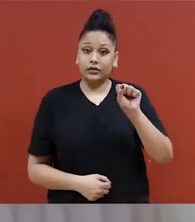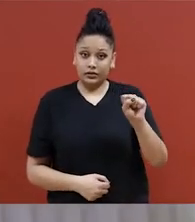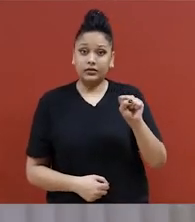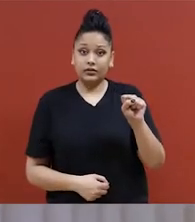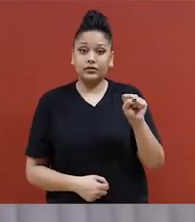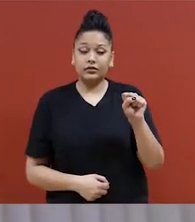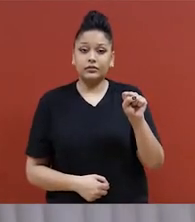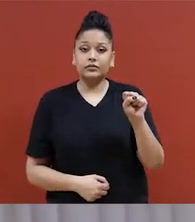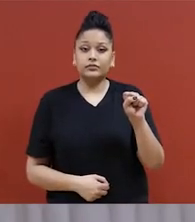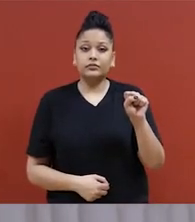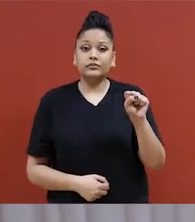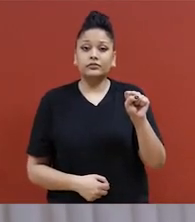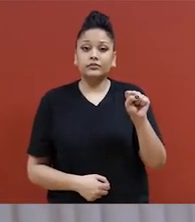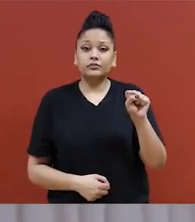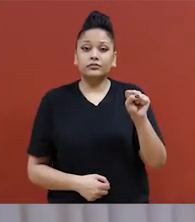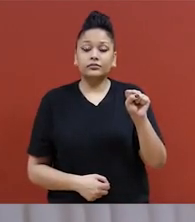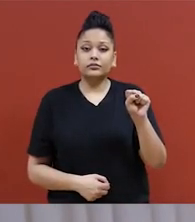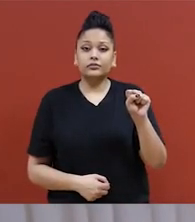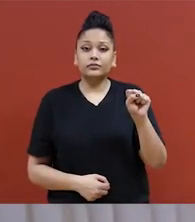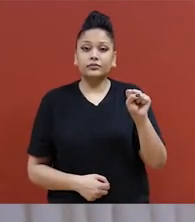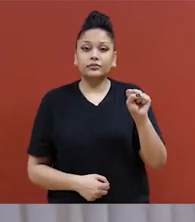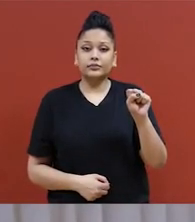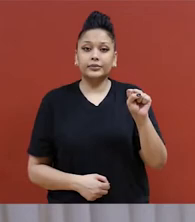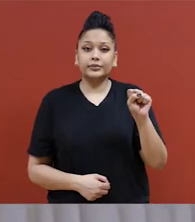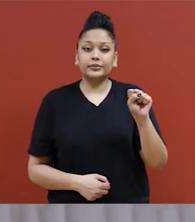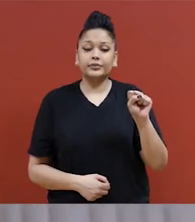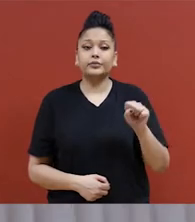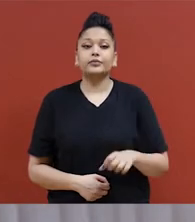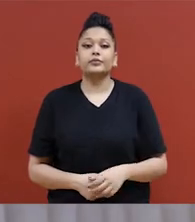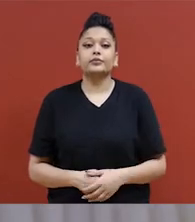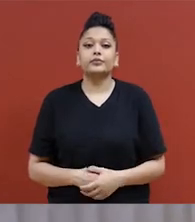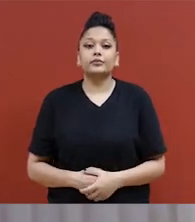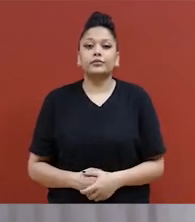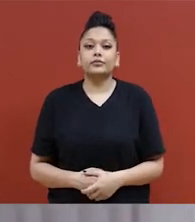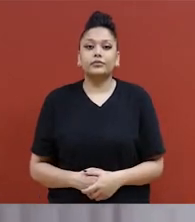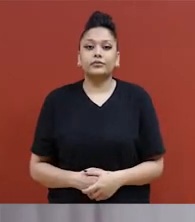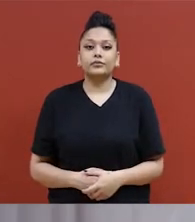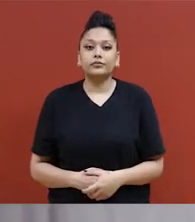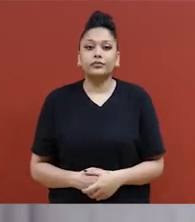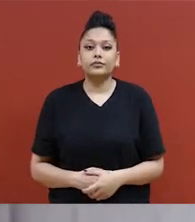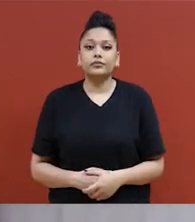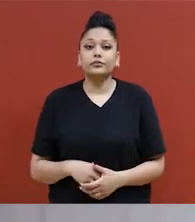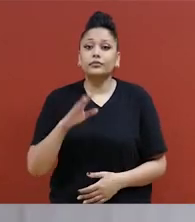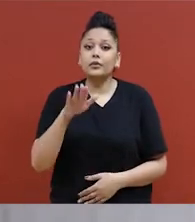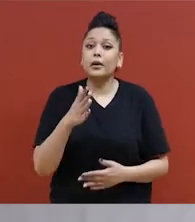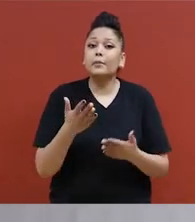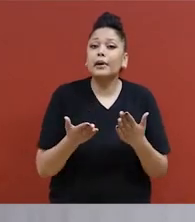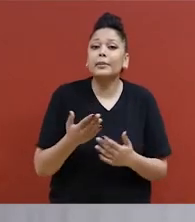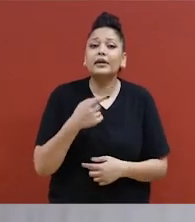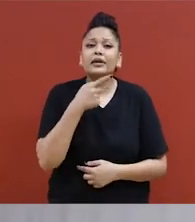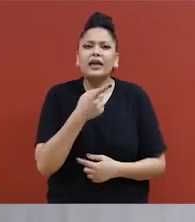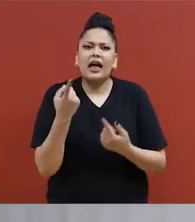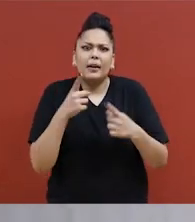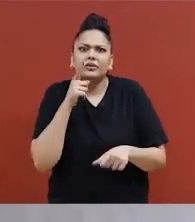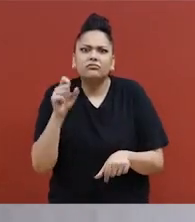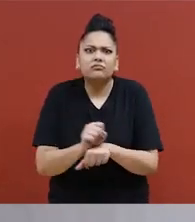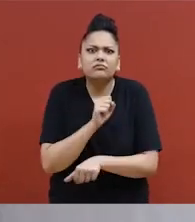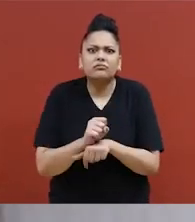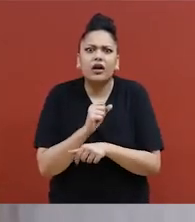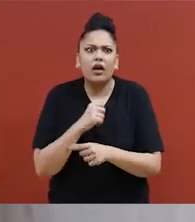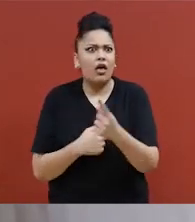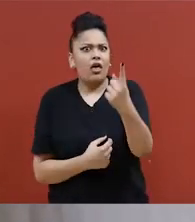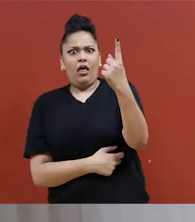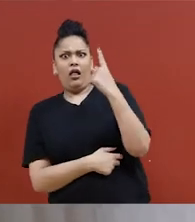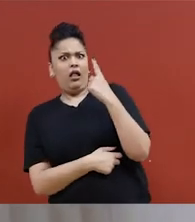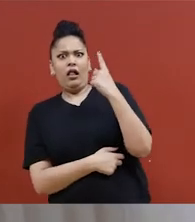En utilisant cette partie charnue du poing, prenez un élan et frappez avec le poing descendant sur l'attaquant. Vous vous demandez peut-être en ce